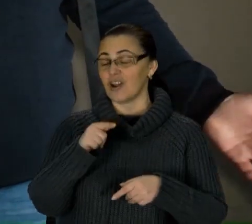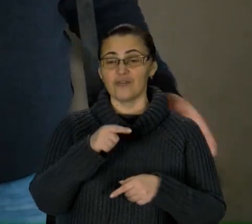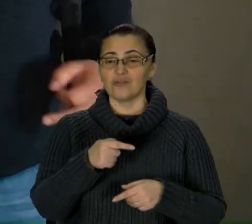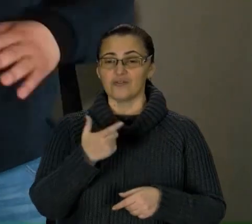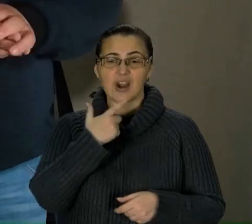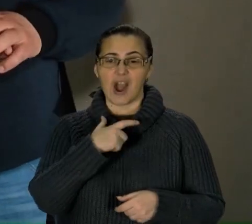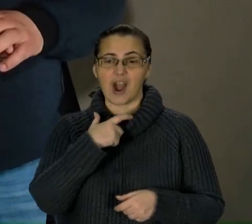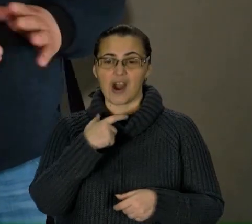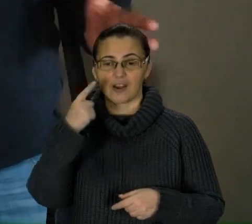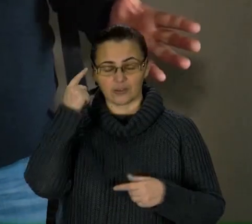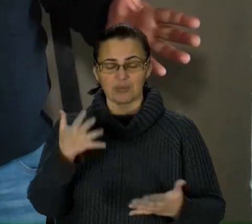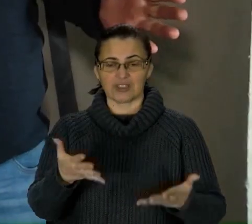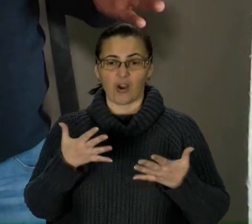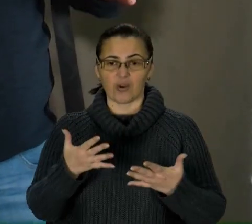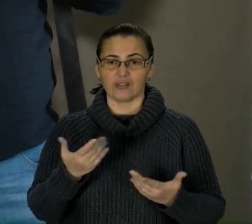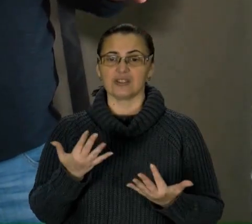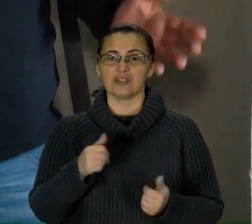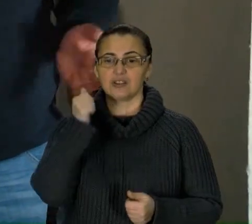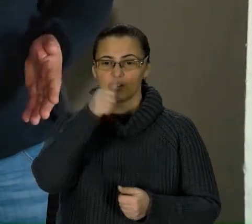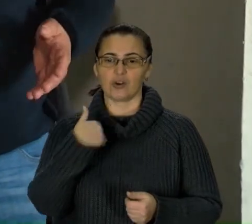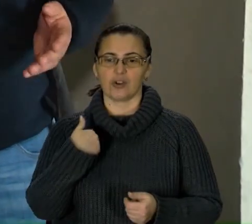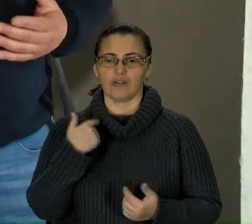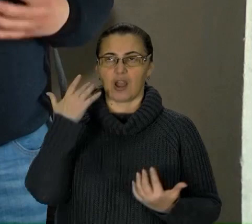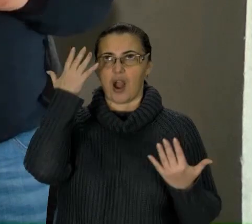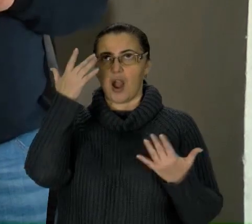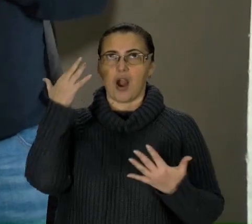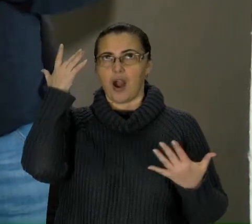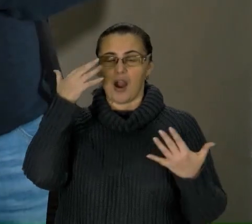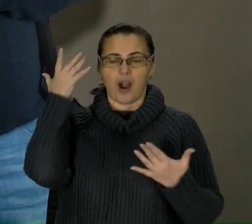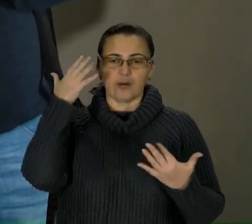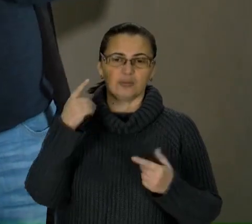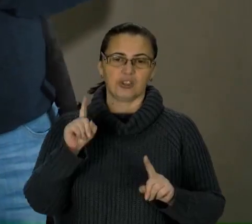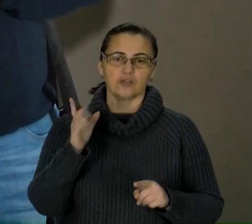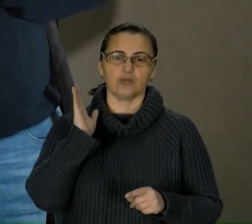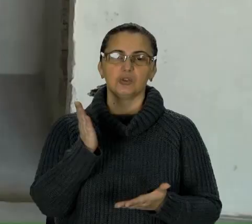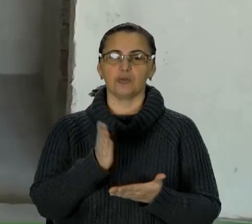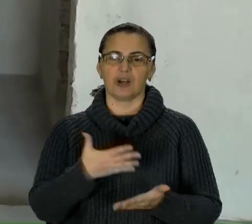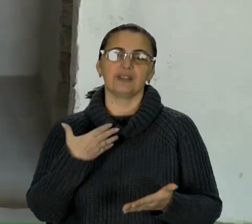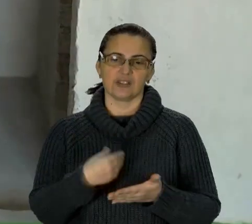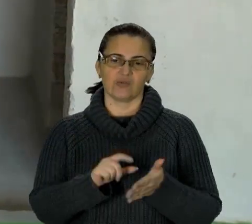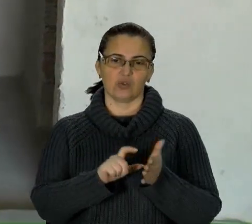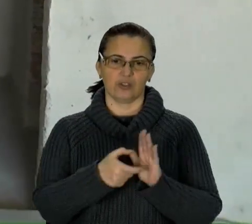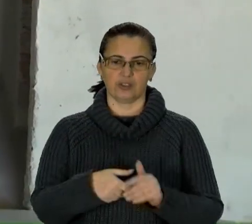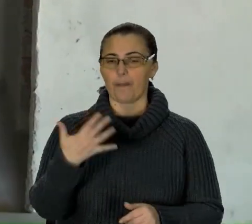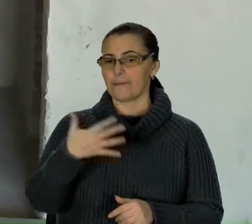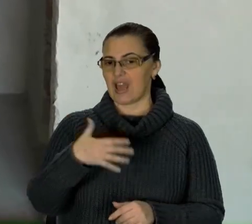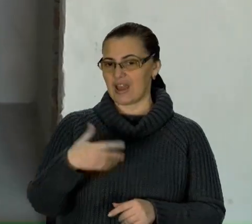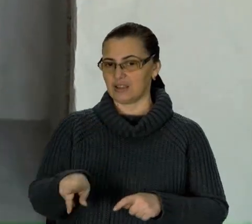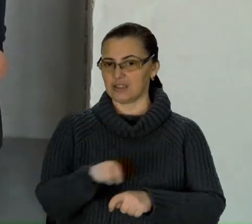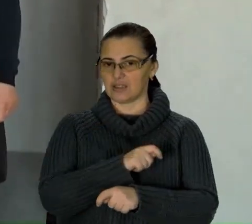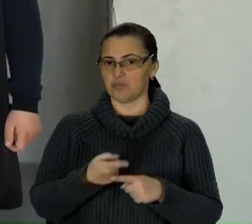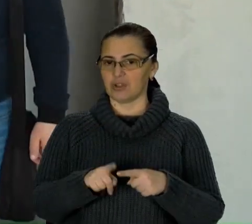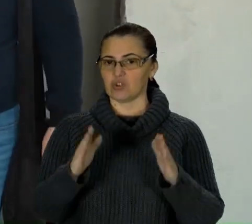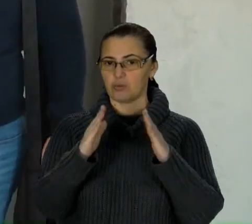скільки я років мріяв, що я буду мати квартиру свої квадратні метри. 50 квадратів у цьому